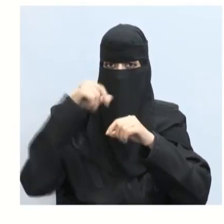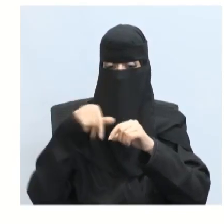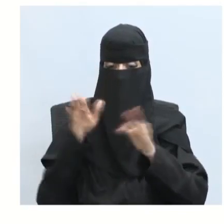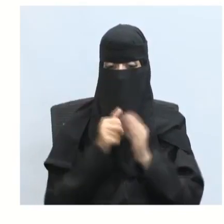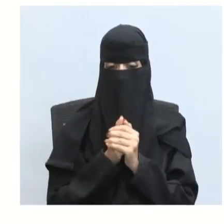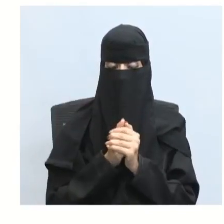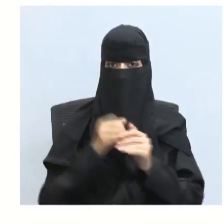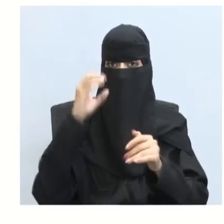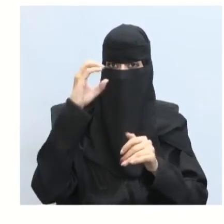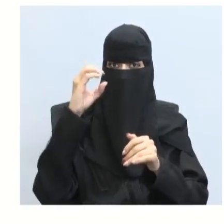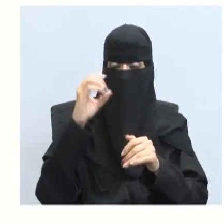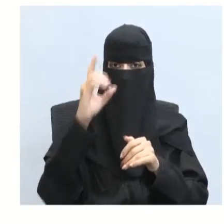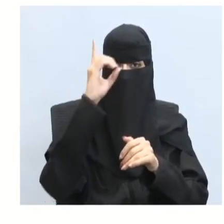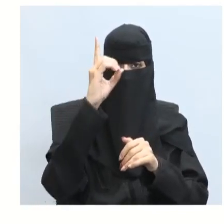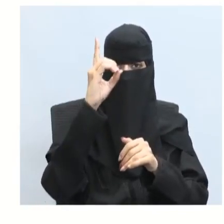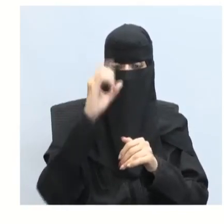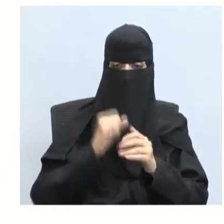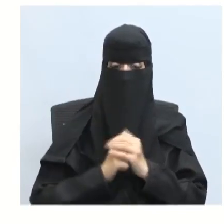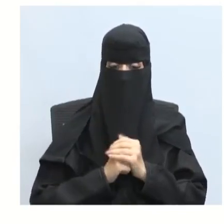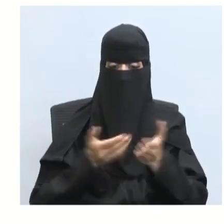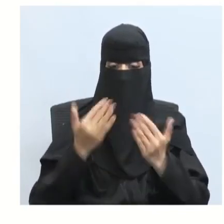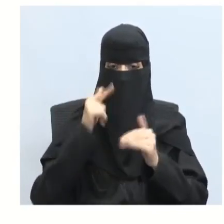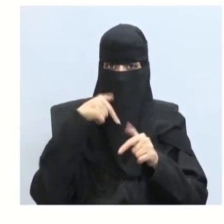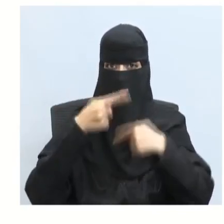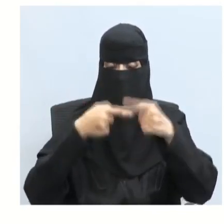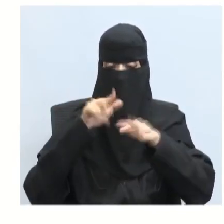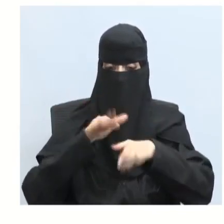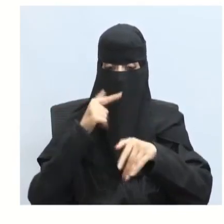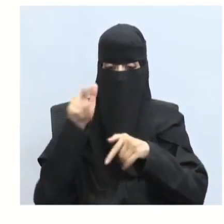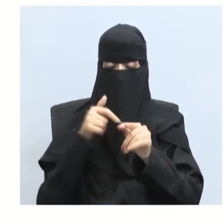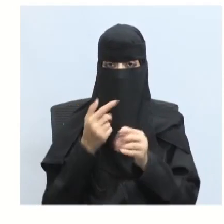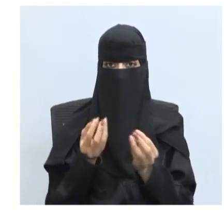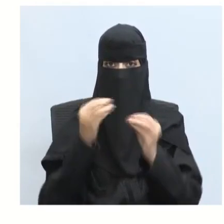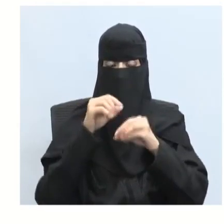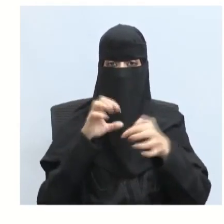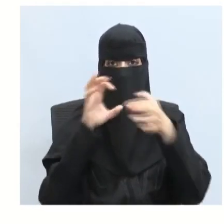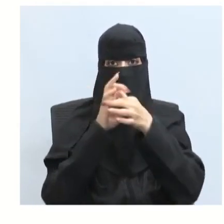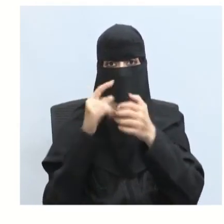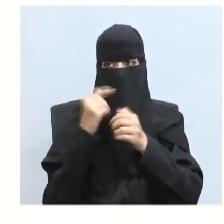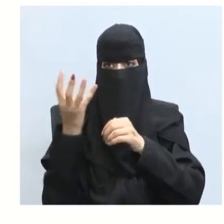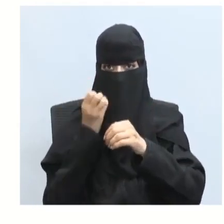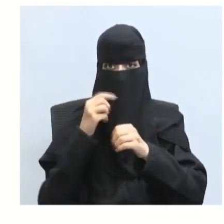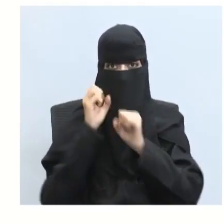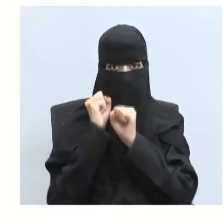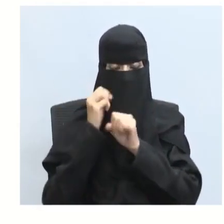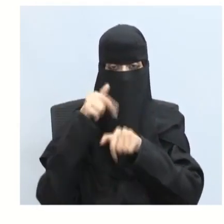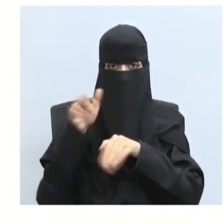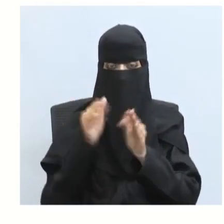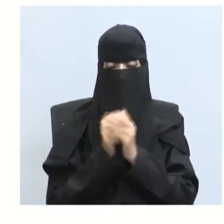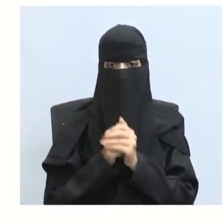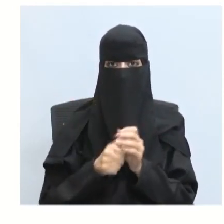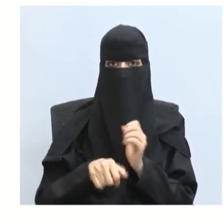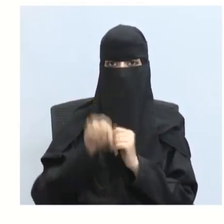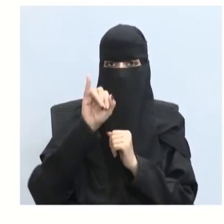الكانديلة رمزنا لها بالرمز سي دي دائما أيضا شدة الإضاءة مرتبطة بمصدر الضوء رمزنا لها